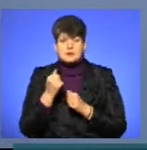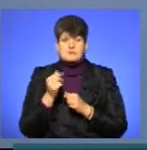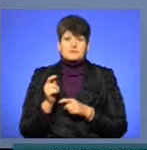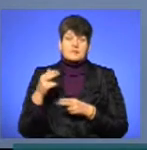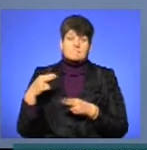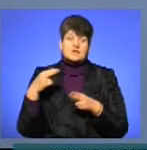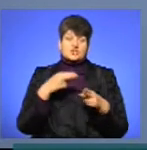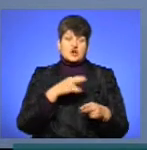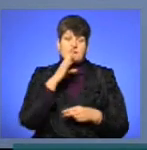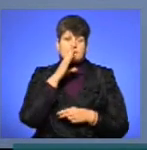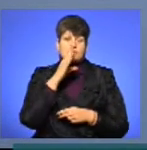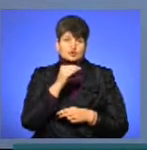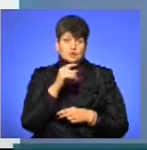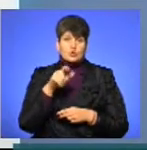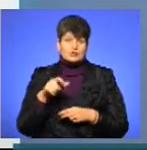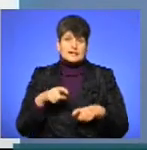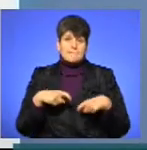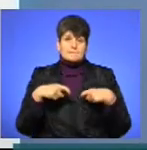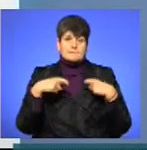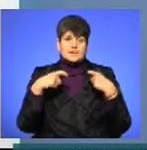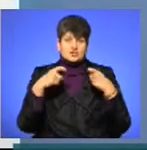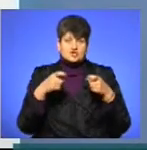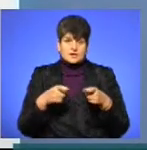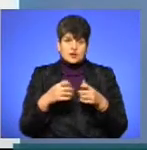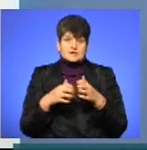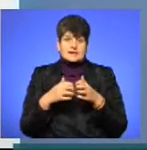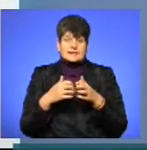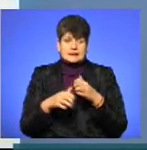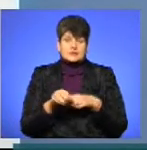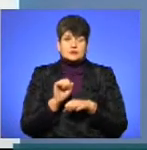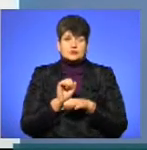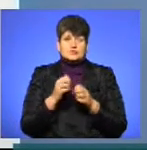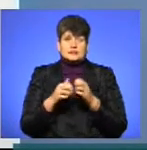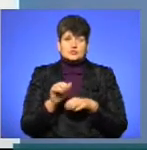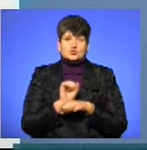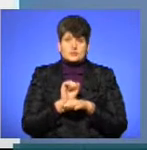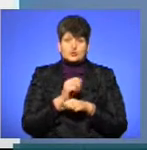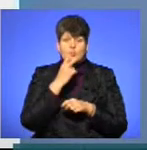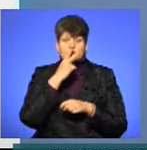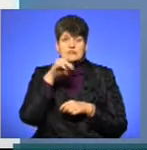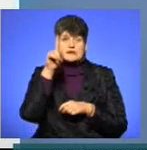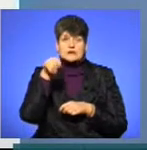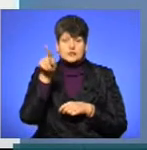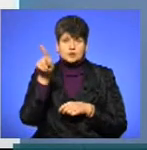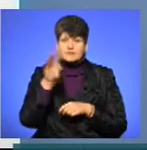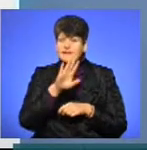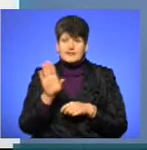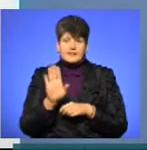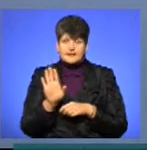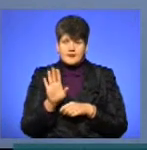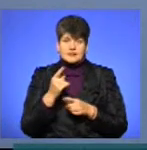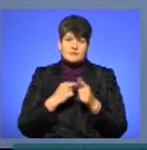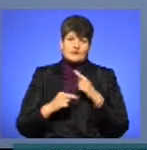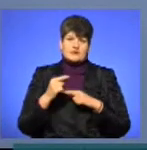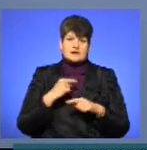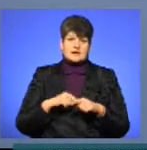маршрутка. Та людина біжить за маршруткою до середини зупинки, щоб подивитися на номер. Не та маршрутка, вона